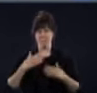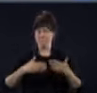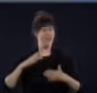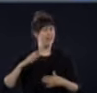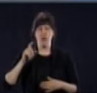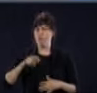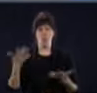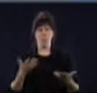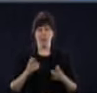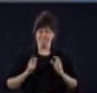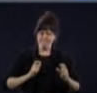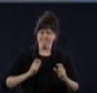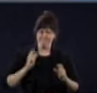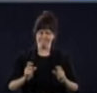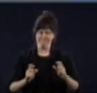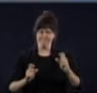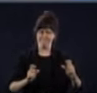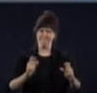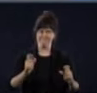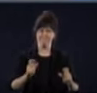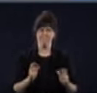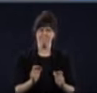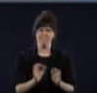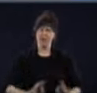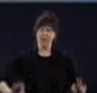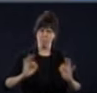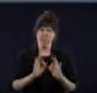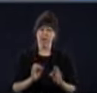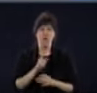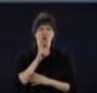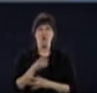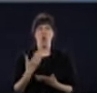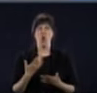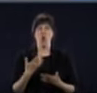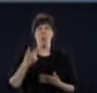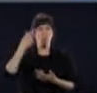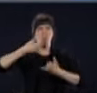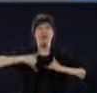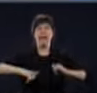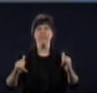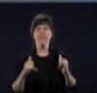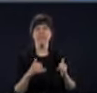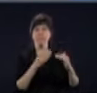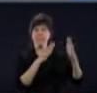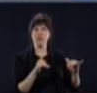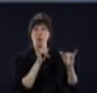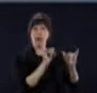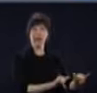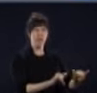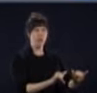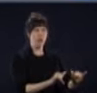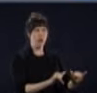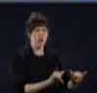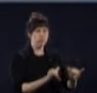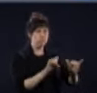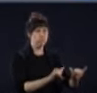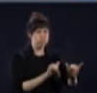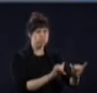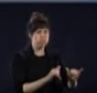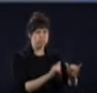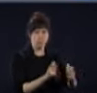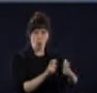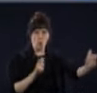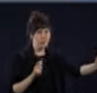de l'espoir, là, on ne pourra pas de toute façon rester encabanné complètement, mais il falloir doser le risque puis voir